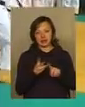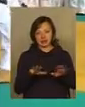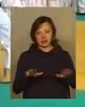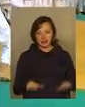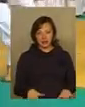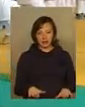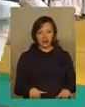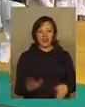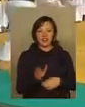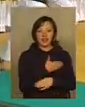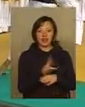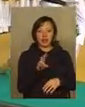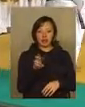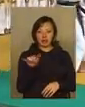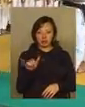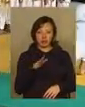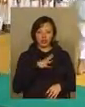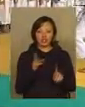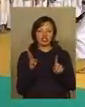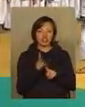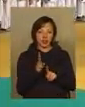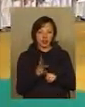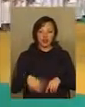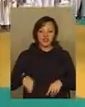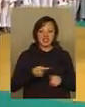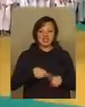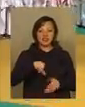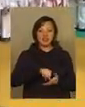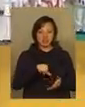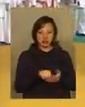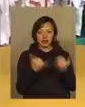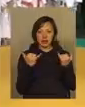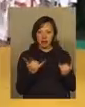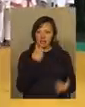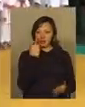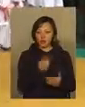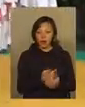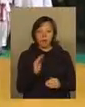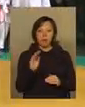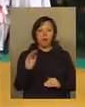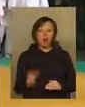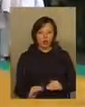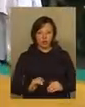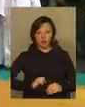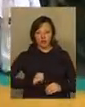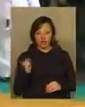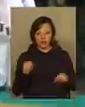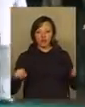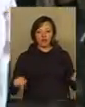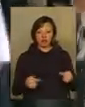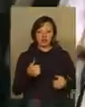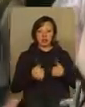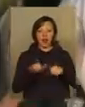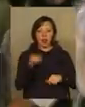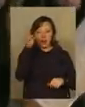а в відділенні НБУ відпрацьований поєдинок були четвертими. Усі ці виступи каратисти тепер демонструють молодшим товаришам на влаштованих для них